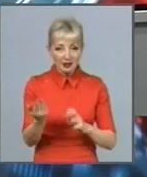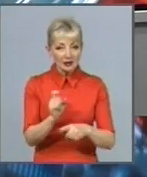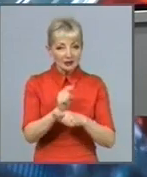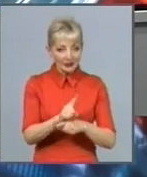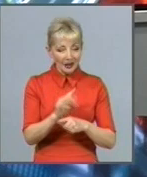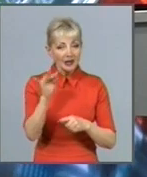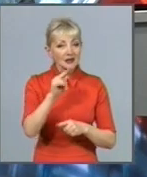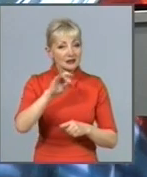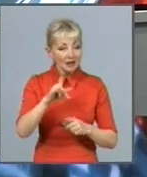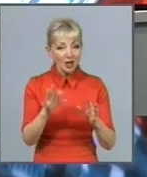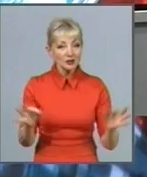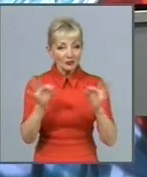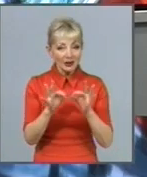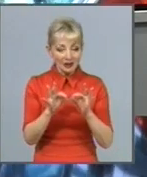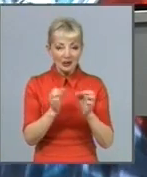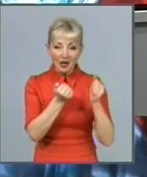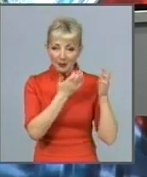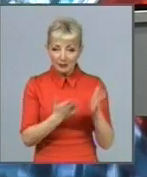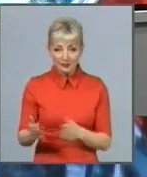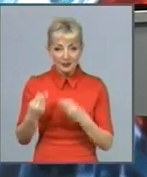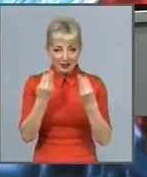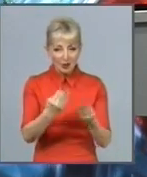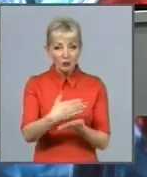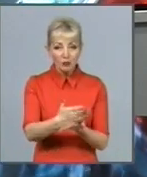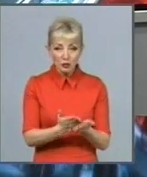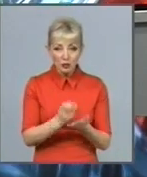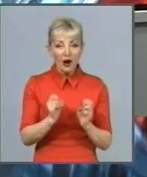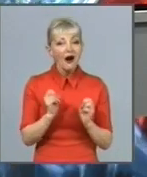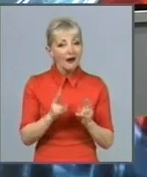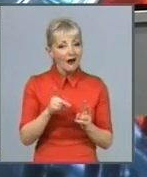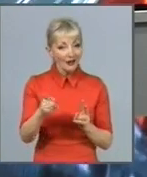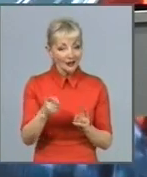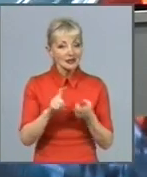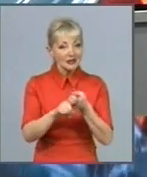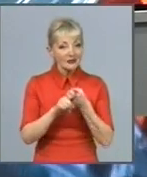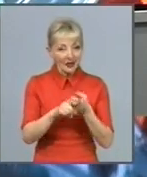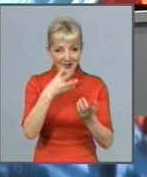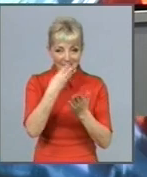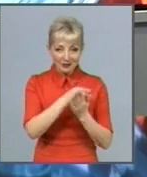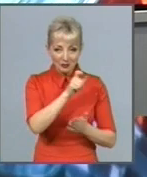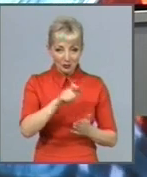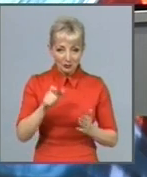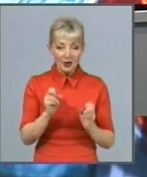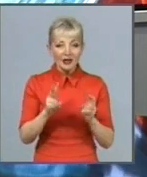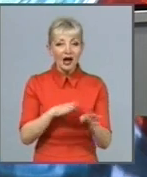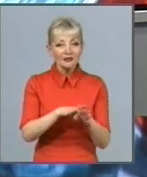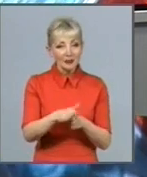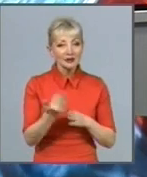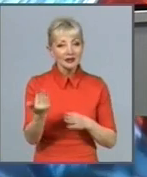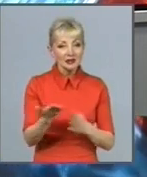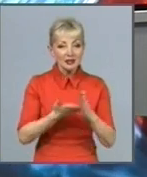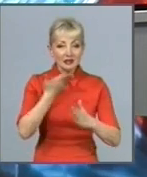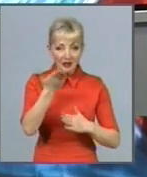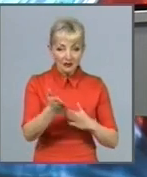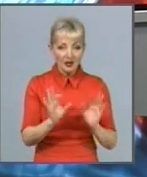– безперебійне постачання послуги. А як вони тримають зв'язок зі своїми абонентами, як виконують їхні заявки, розкаже з